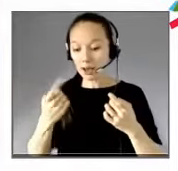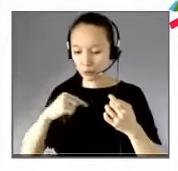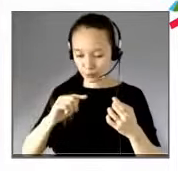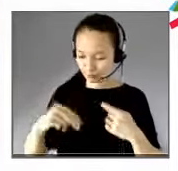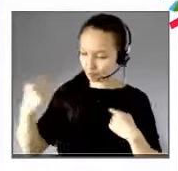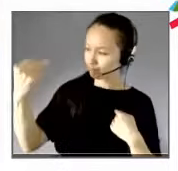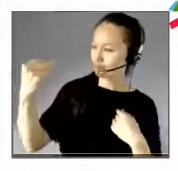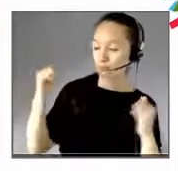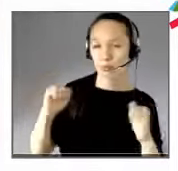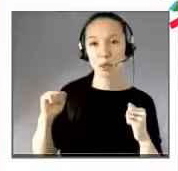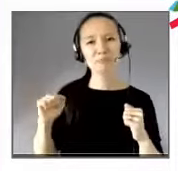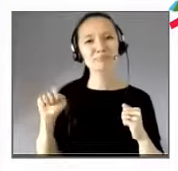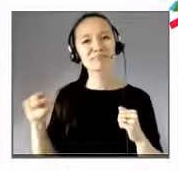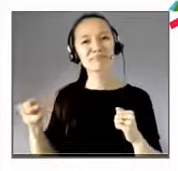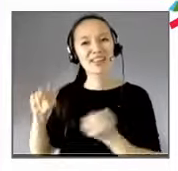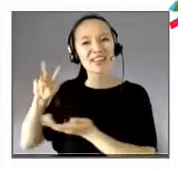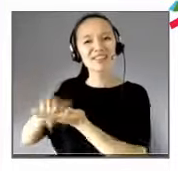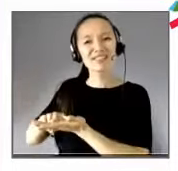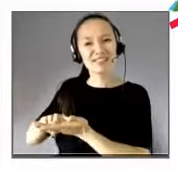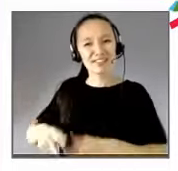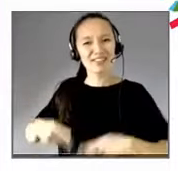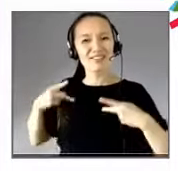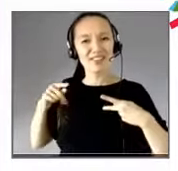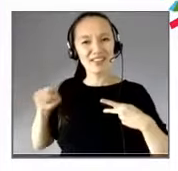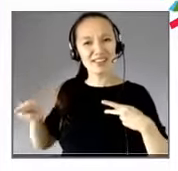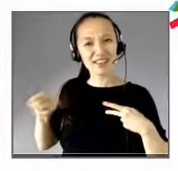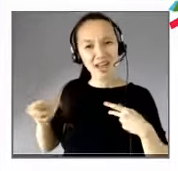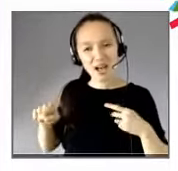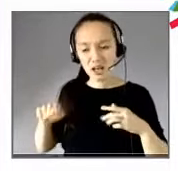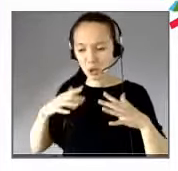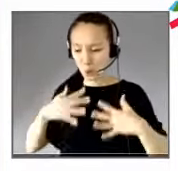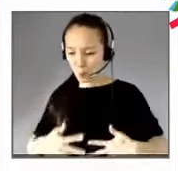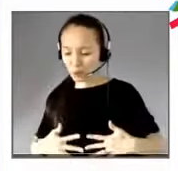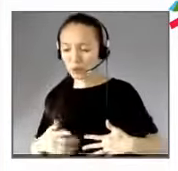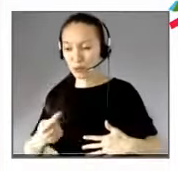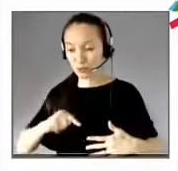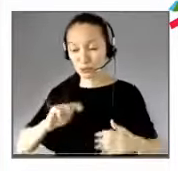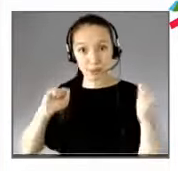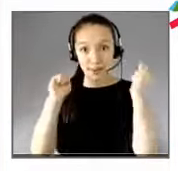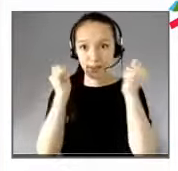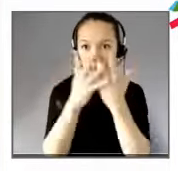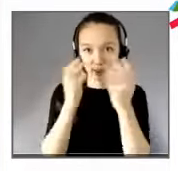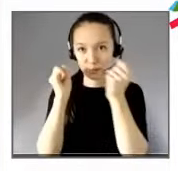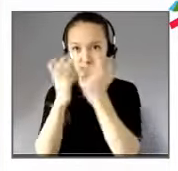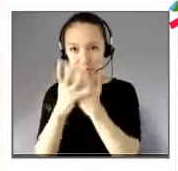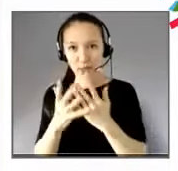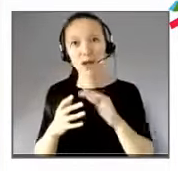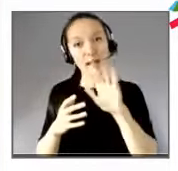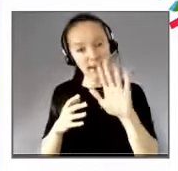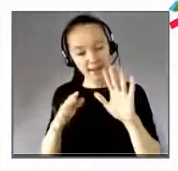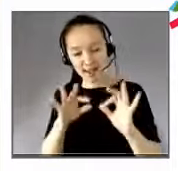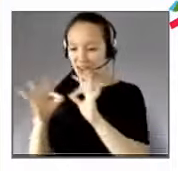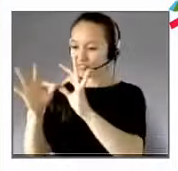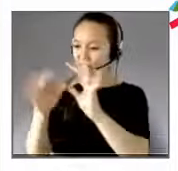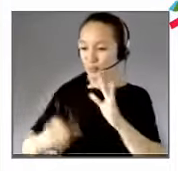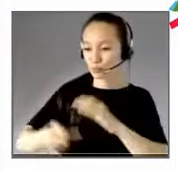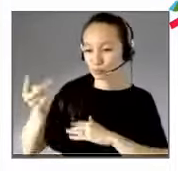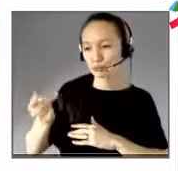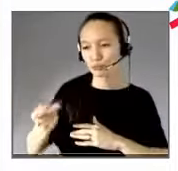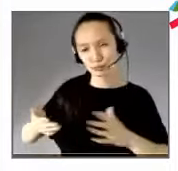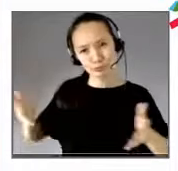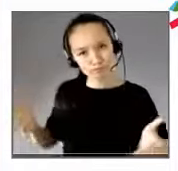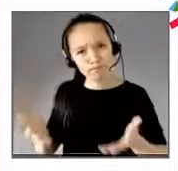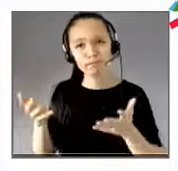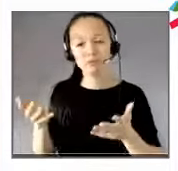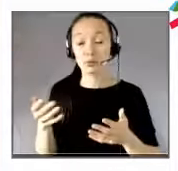jonction sur ces éléments très comportementaux et très individuels. Soyez plus fraternels, bon, après, chacun fait ce qu'il veut. En entreprise,